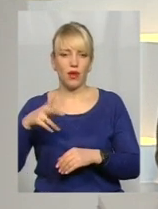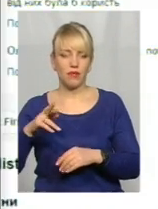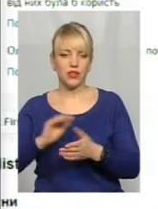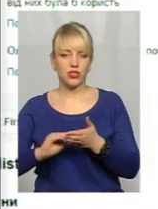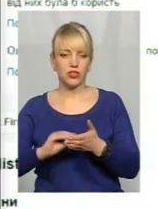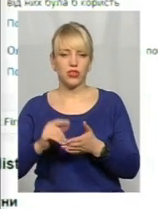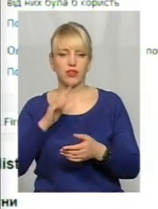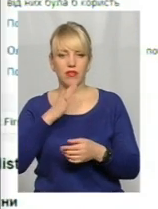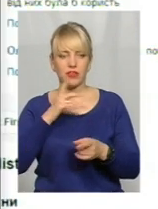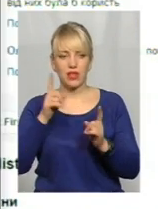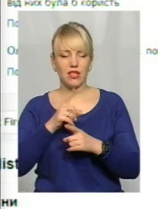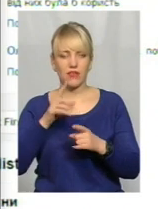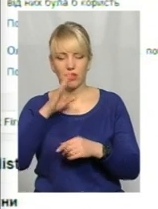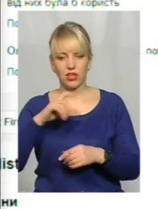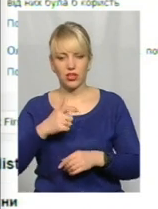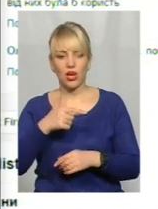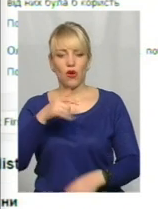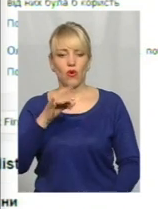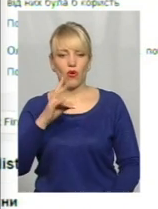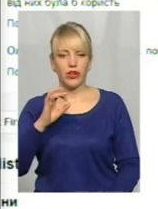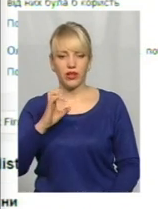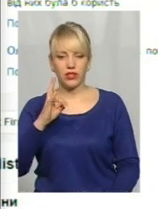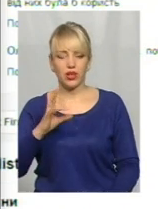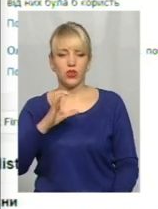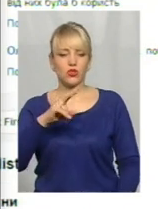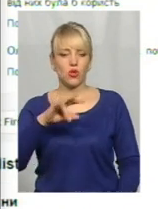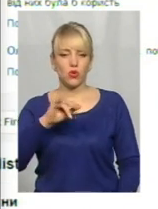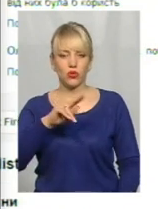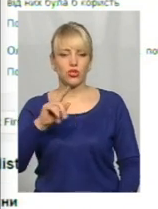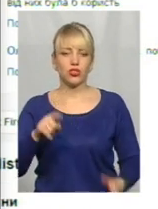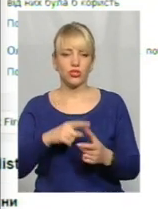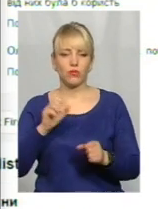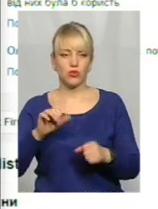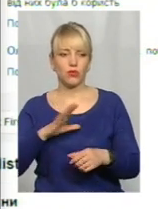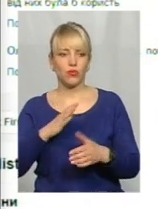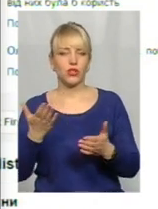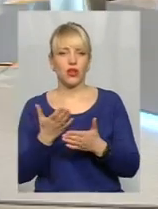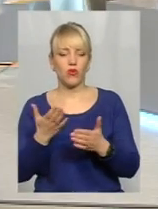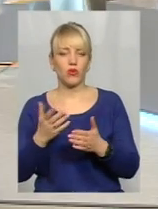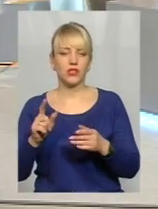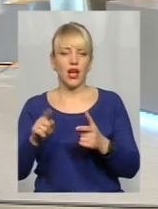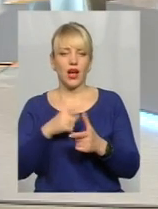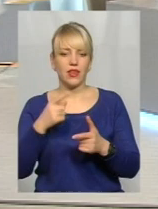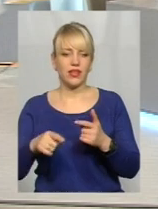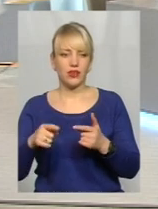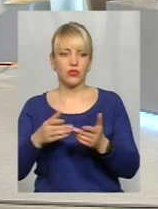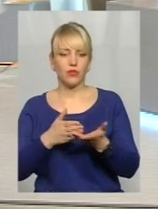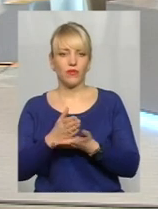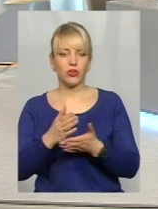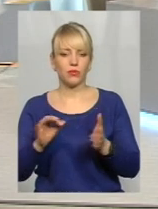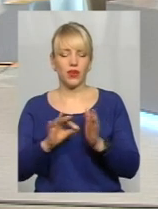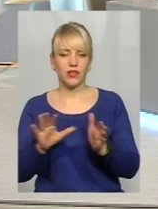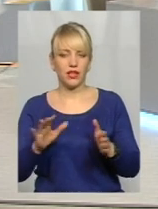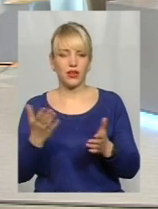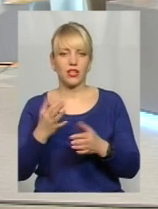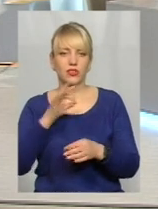невеликі річки, такі як Горінь, Случ можуть бути джерелом альтернативної енергії, хоч якась від них була б користь. Крім того, скажу, що користь